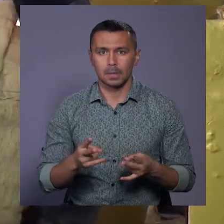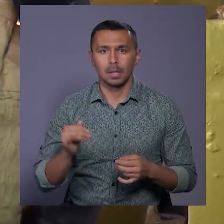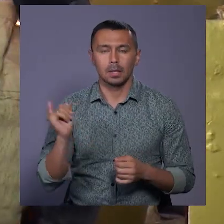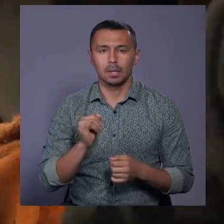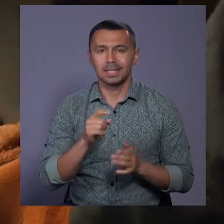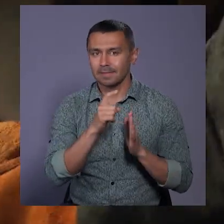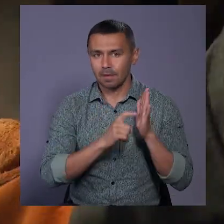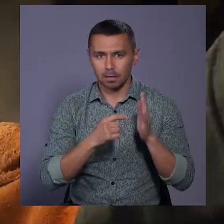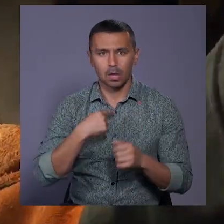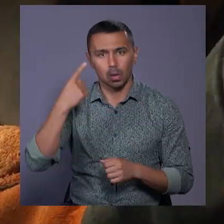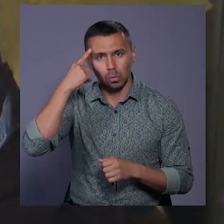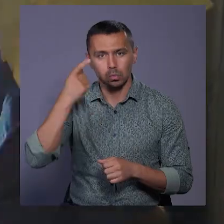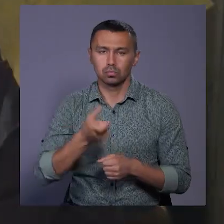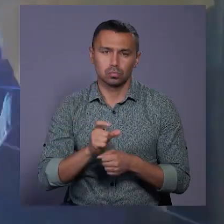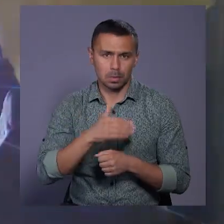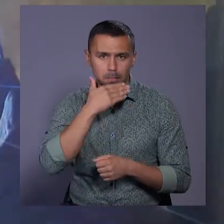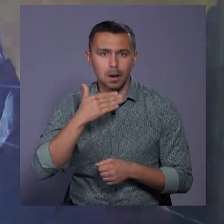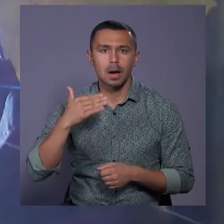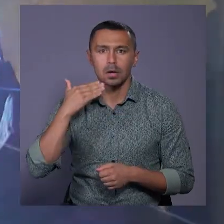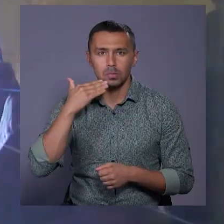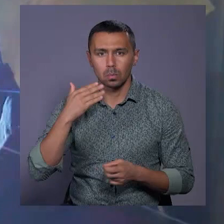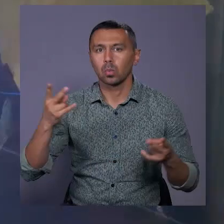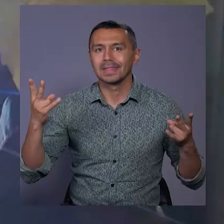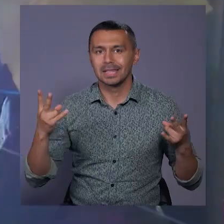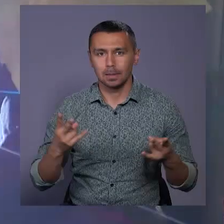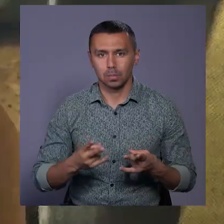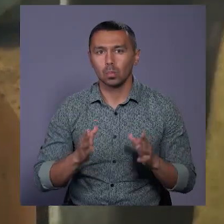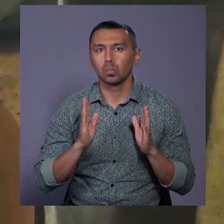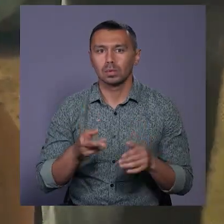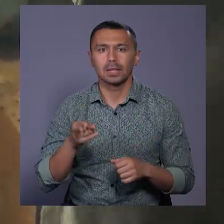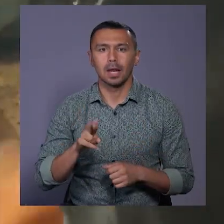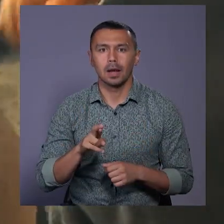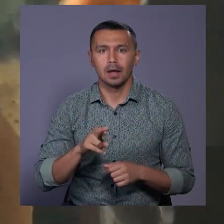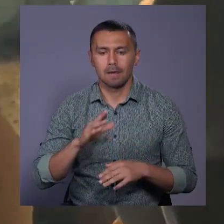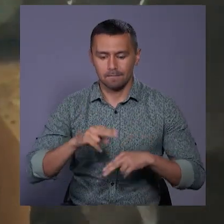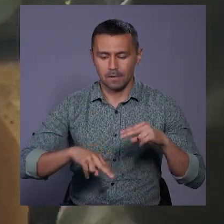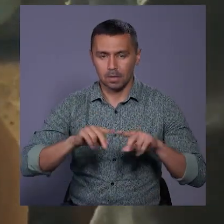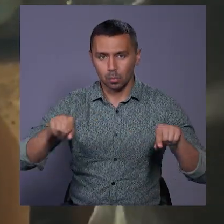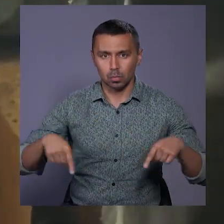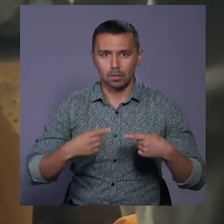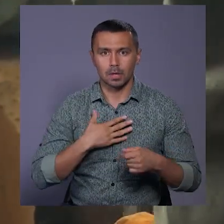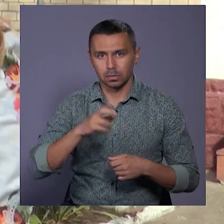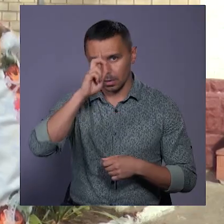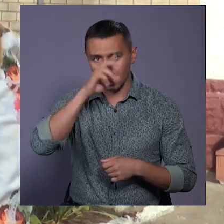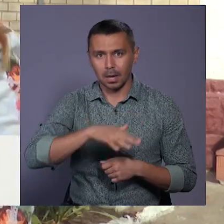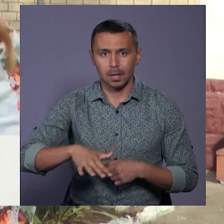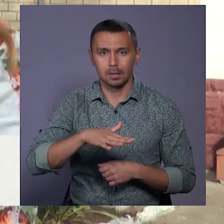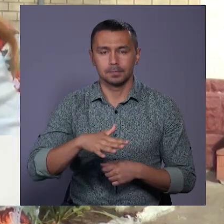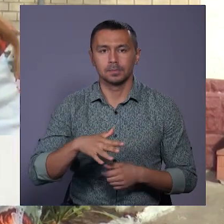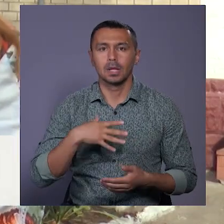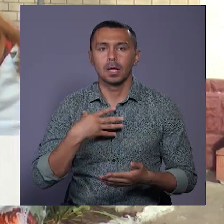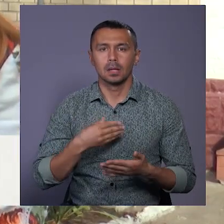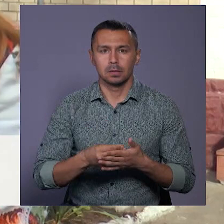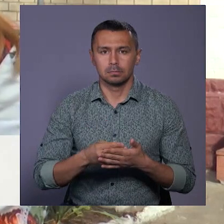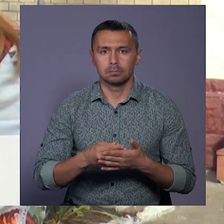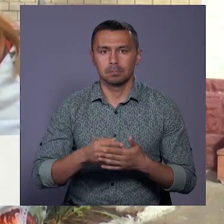зварників, я думаю, дуже багато потрібно буде для відбудови нашої країни. До нас на підприємство